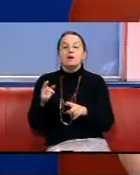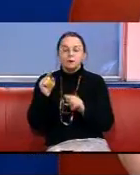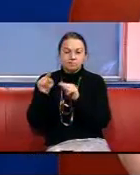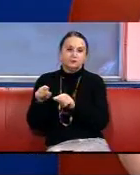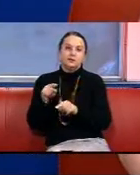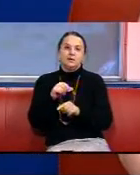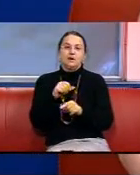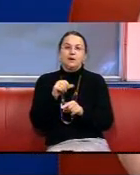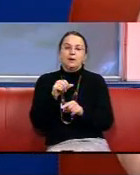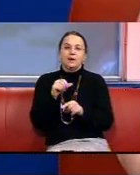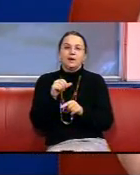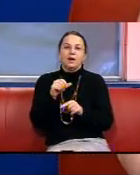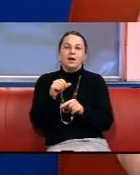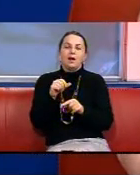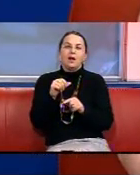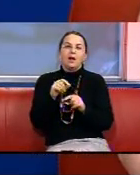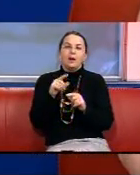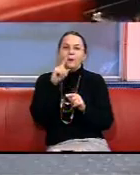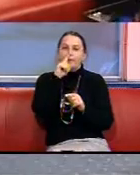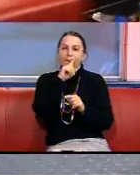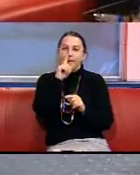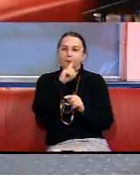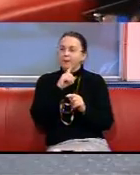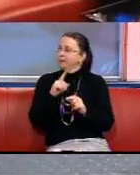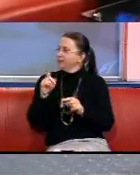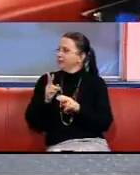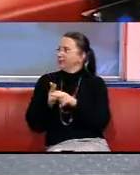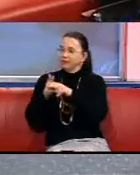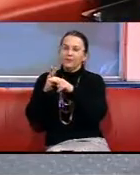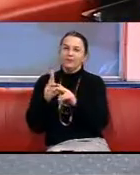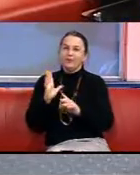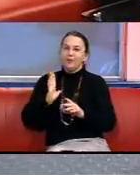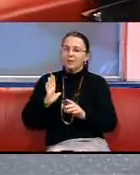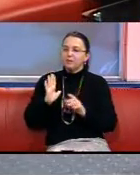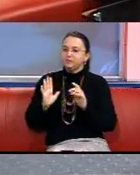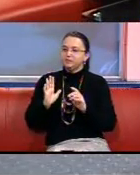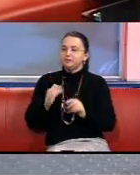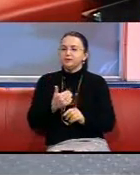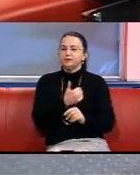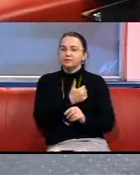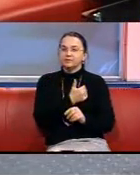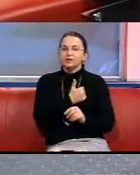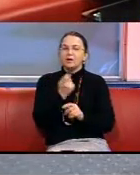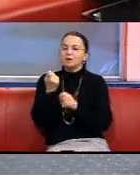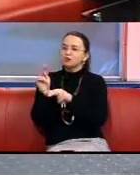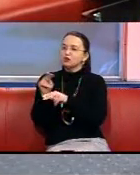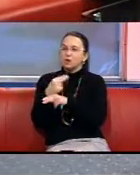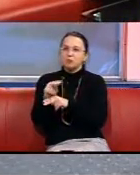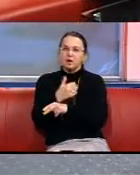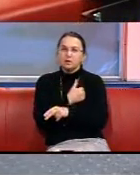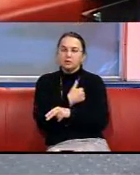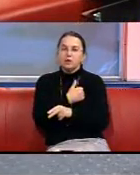сурдоперекладач А у маленькому віконці, яке розташовано у куті екрану Трошки виправити,